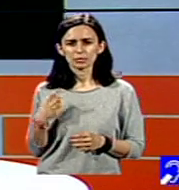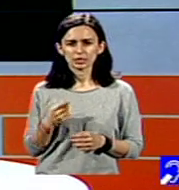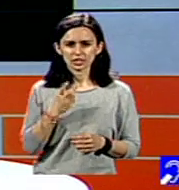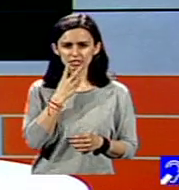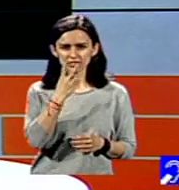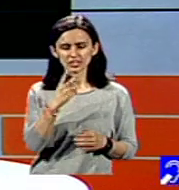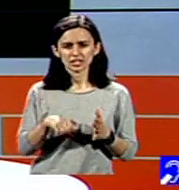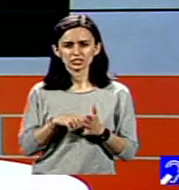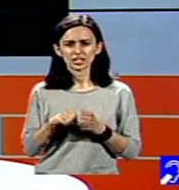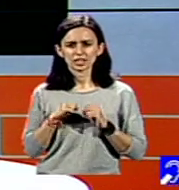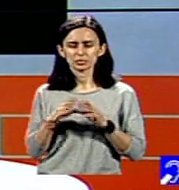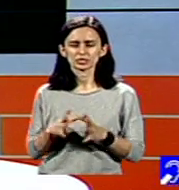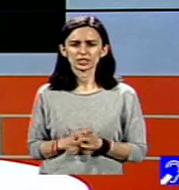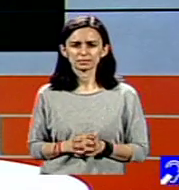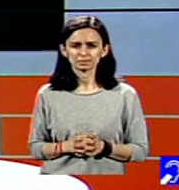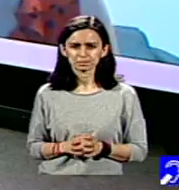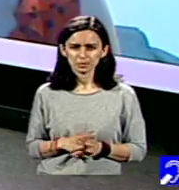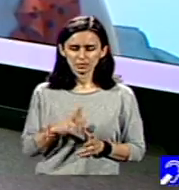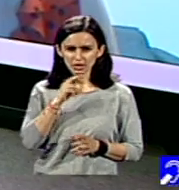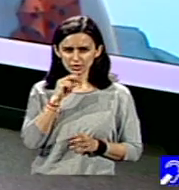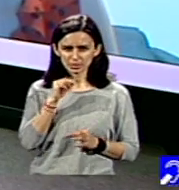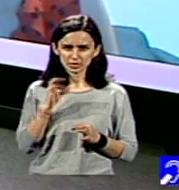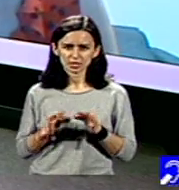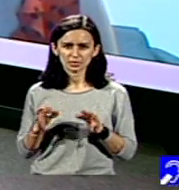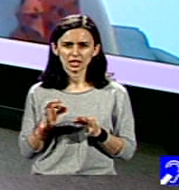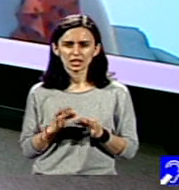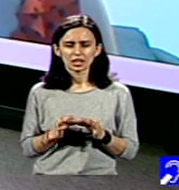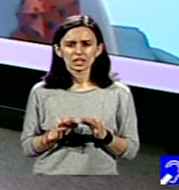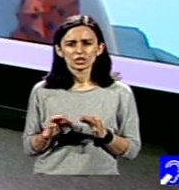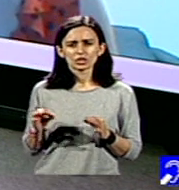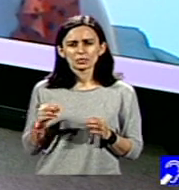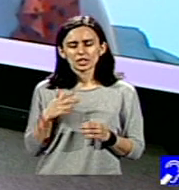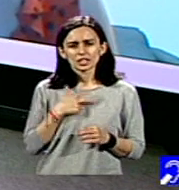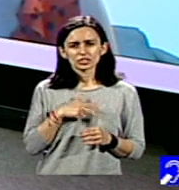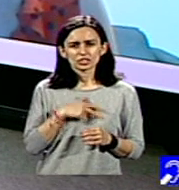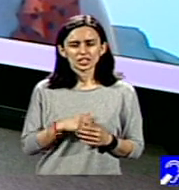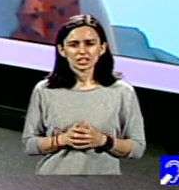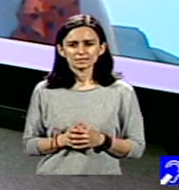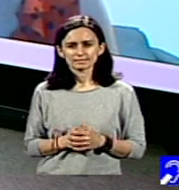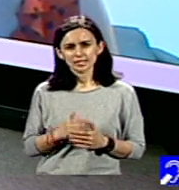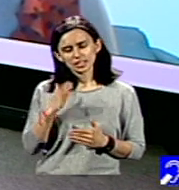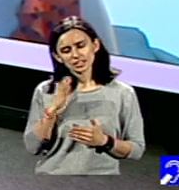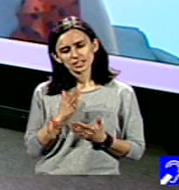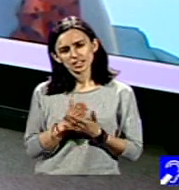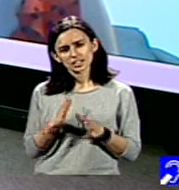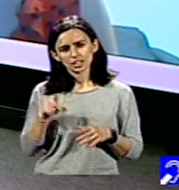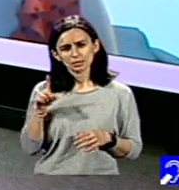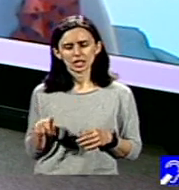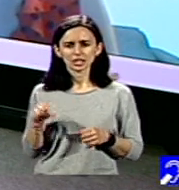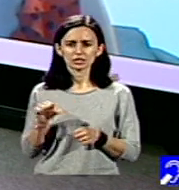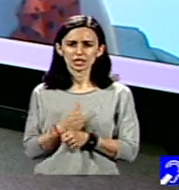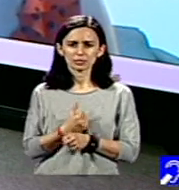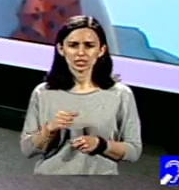prejudecăți. Despre economie socială vorbim acum. Da, dacă tot se termină luna mai, aflăm și noi că este